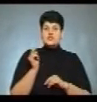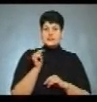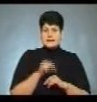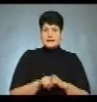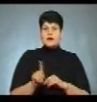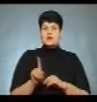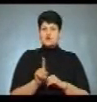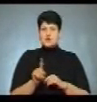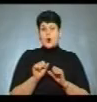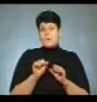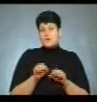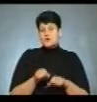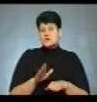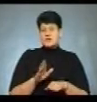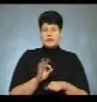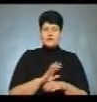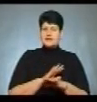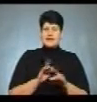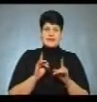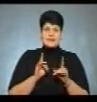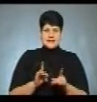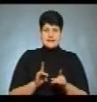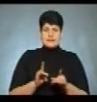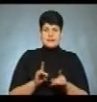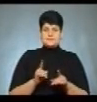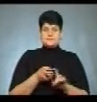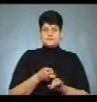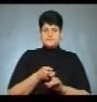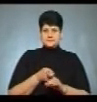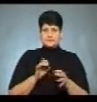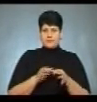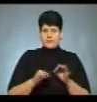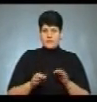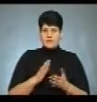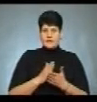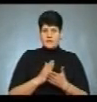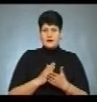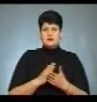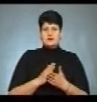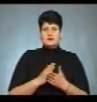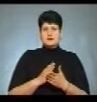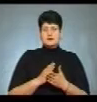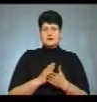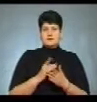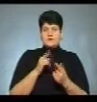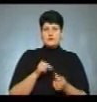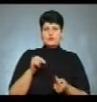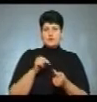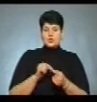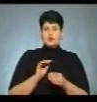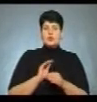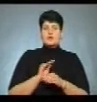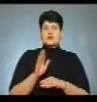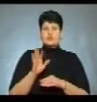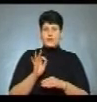можливо, не тільки бактеріальне походження даного захворювання, а і вірусологічне, відповідно, додатково